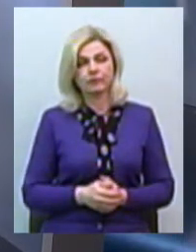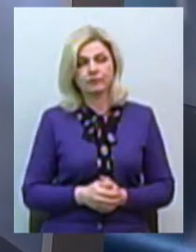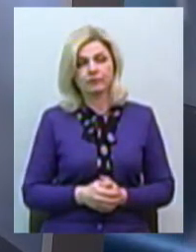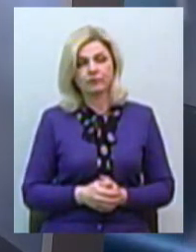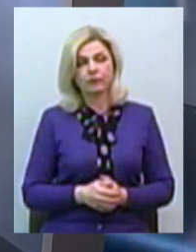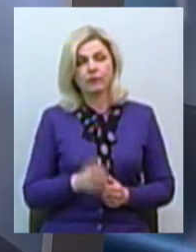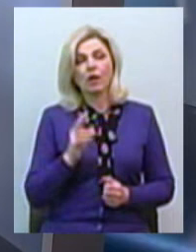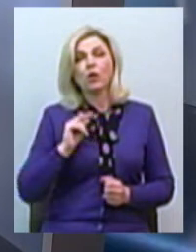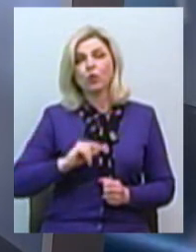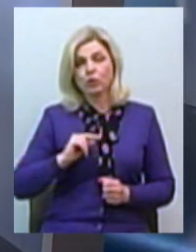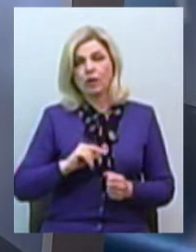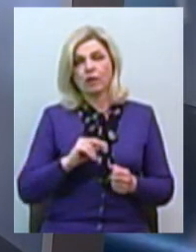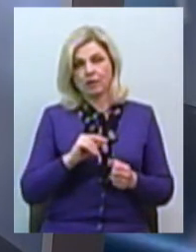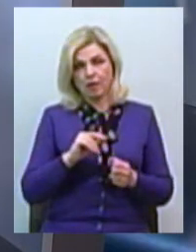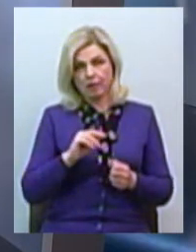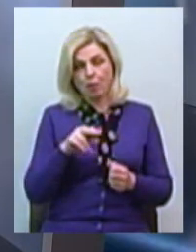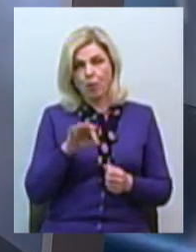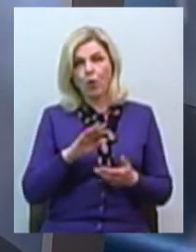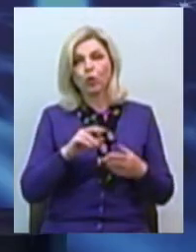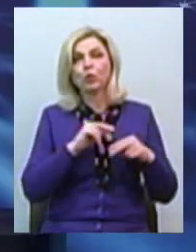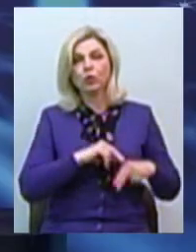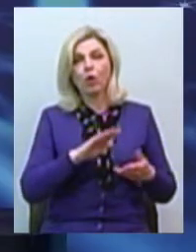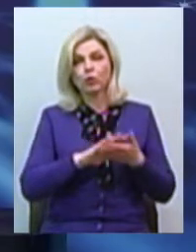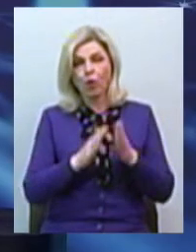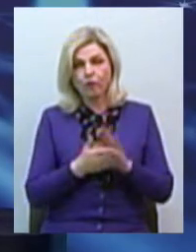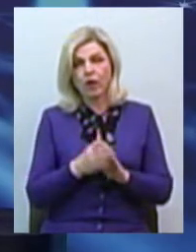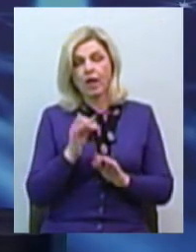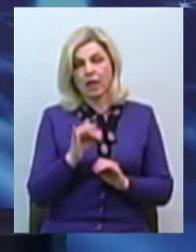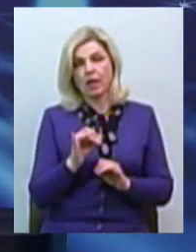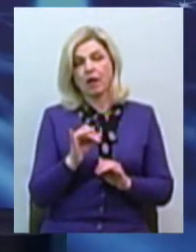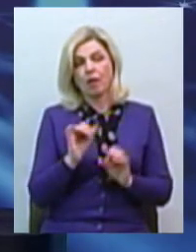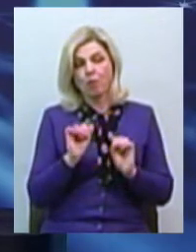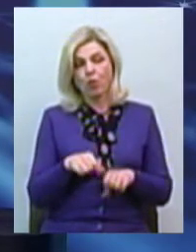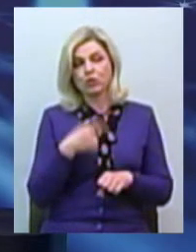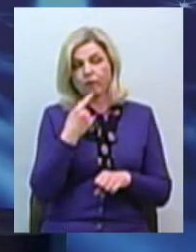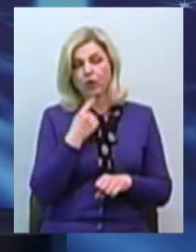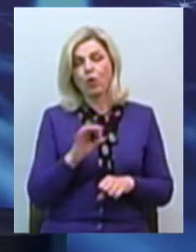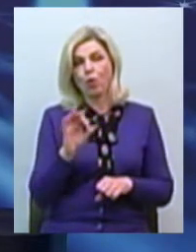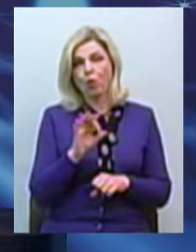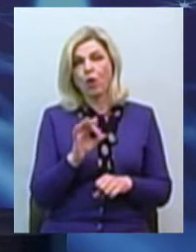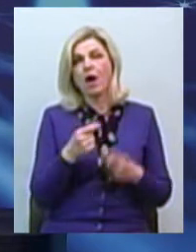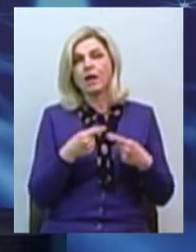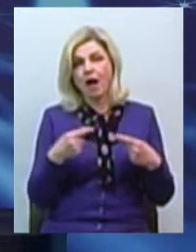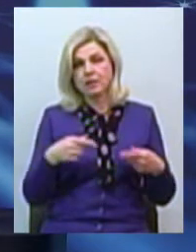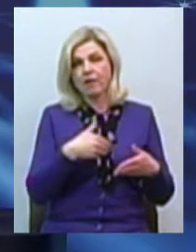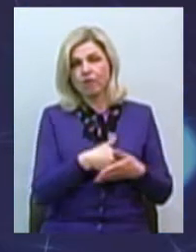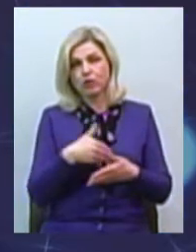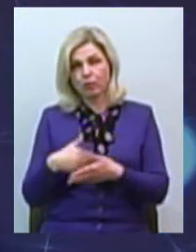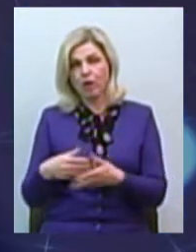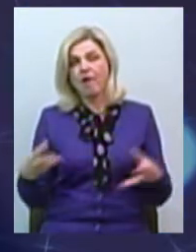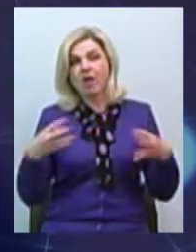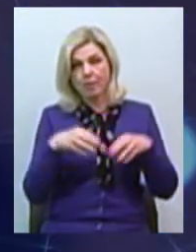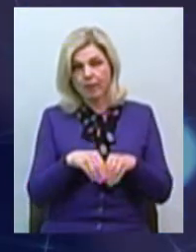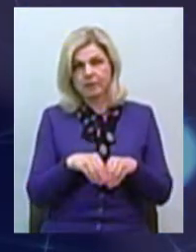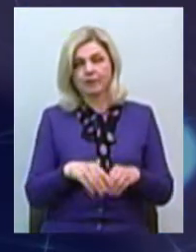також працюють за трудовим договором у фізичної особи. При цьому, в даному випадку, мова може йти і про кілька видів відпусток разом. Тобто,